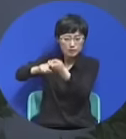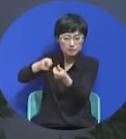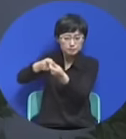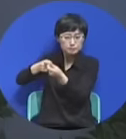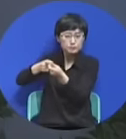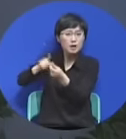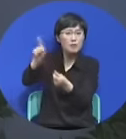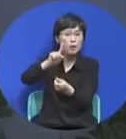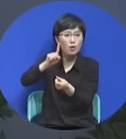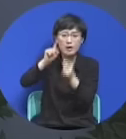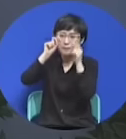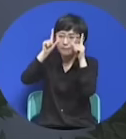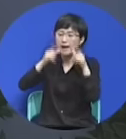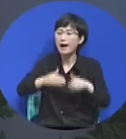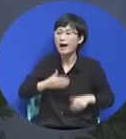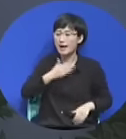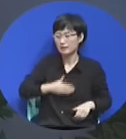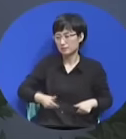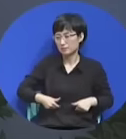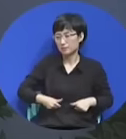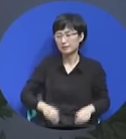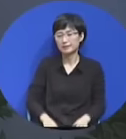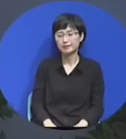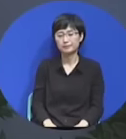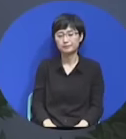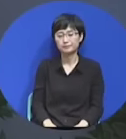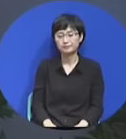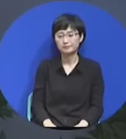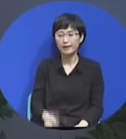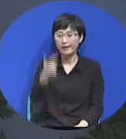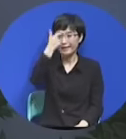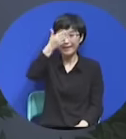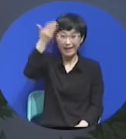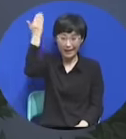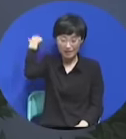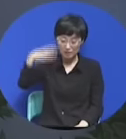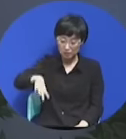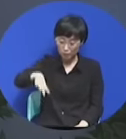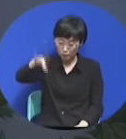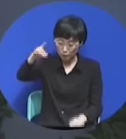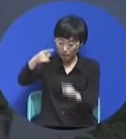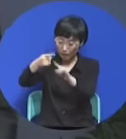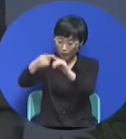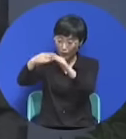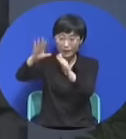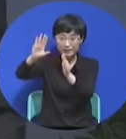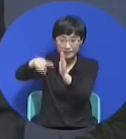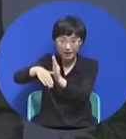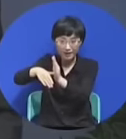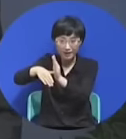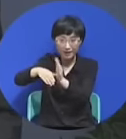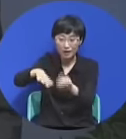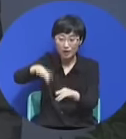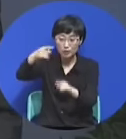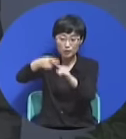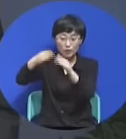여러분 초대교회 때 복음 제일 먼저 열린 데가 에디오피아 입니다.